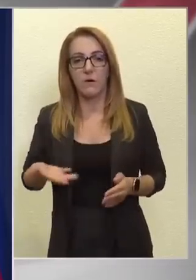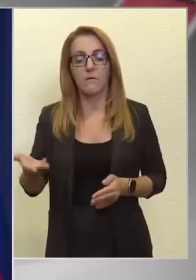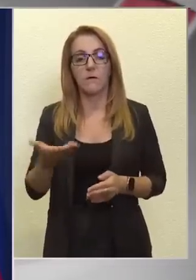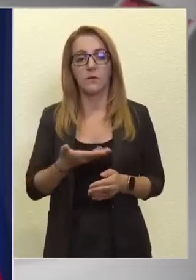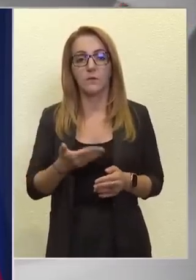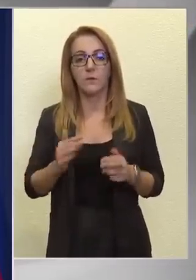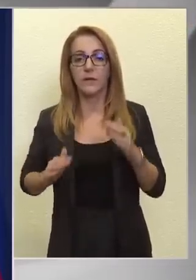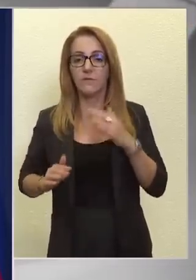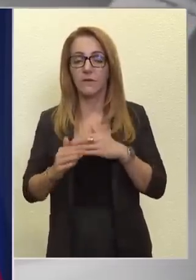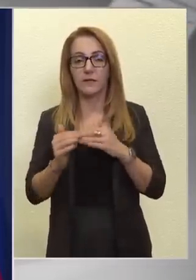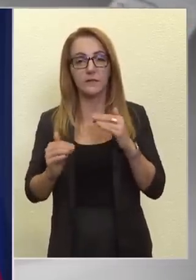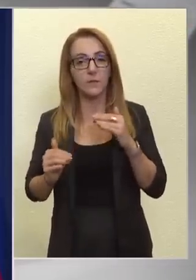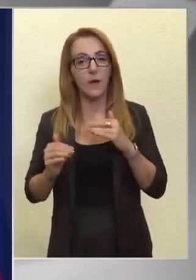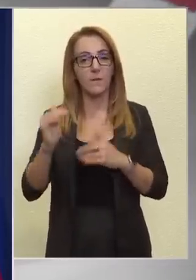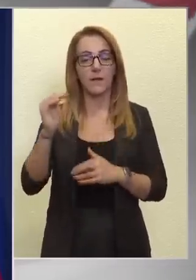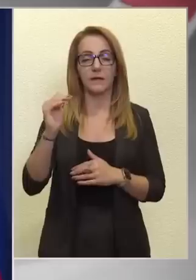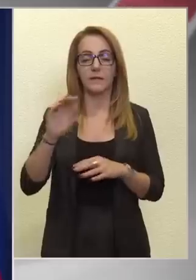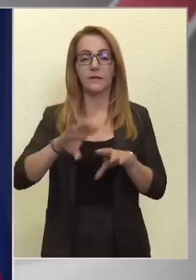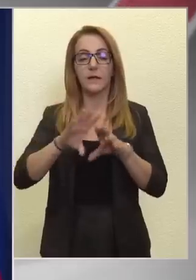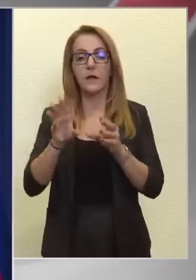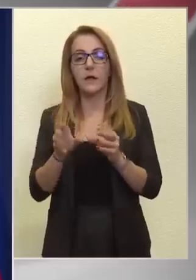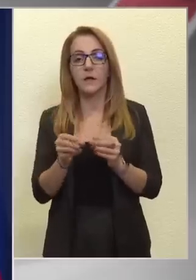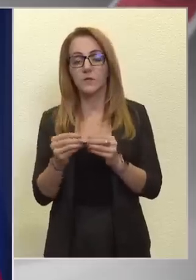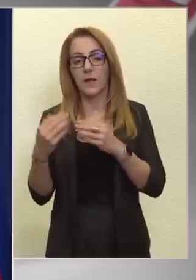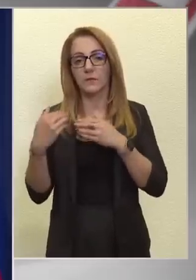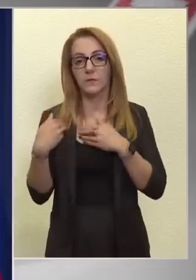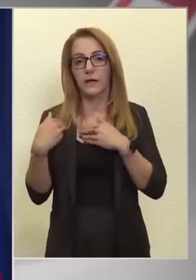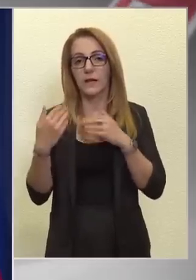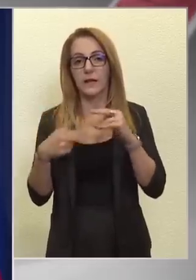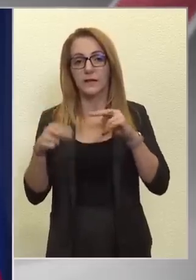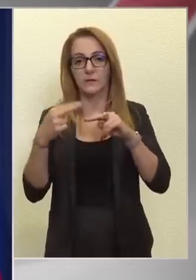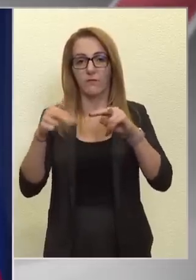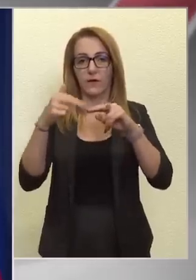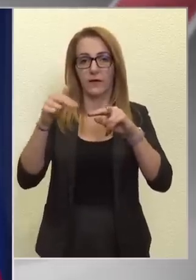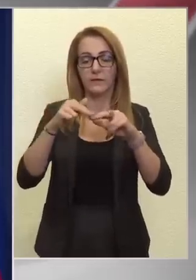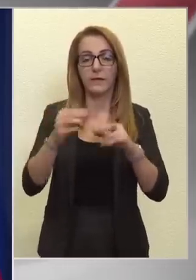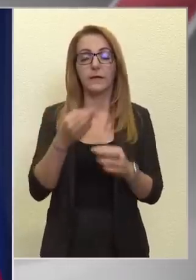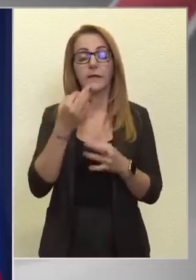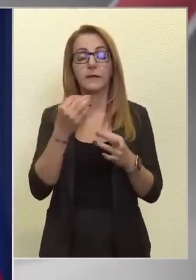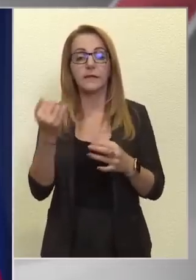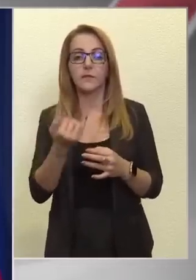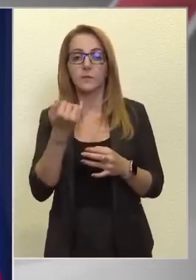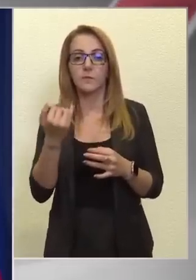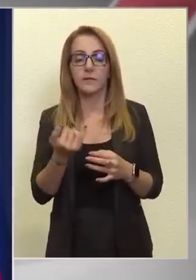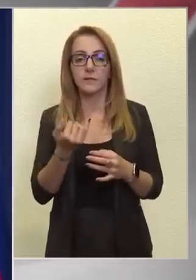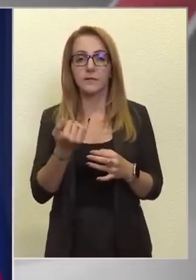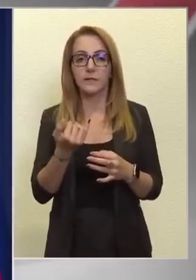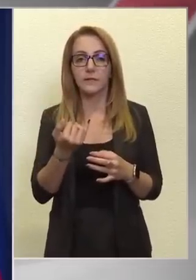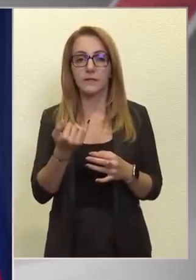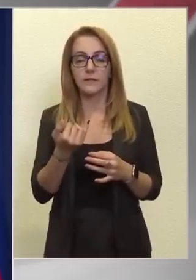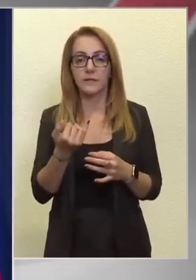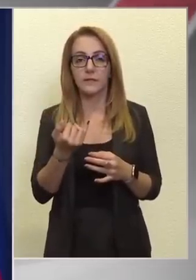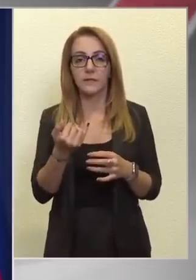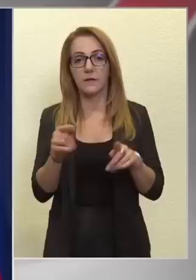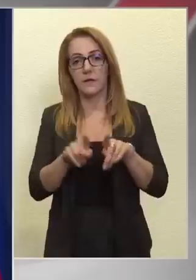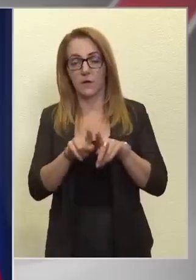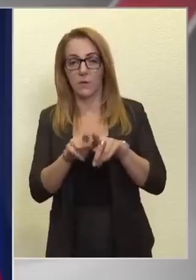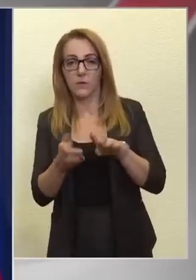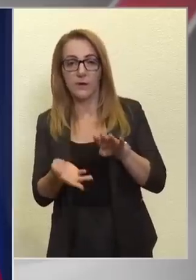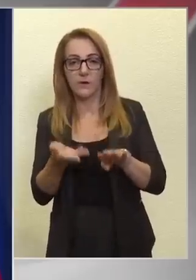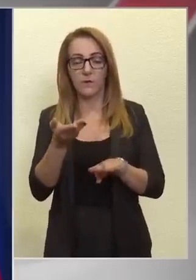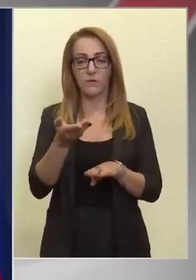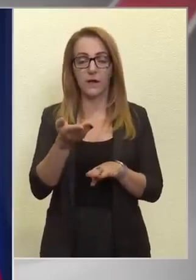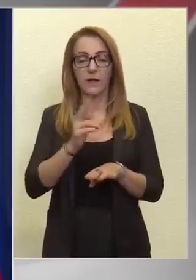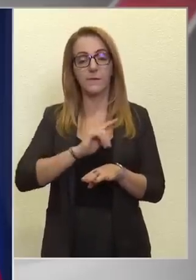infláció emelkedik, a családoknak a terhei növekednek. A kérdés mindig akkor, ilyenkor úgy merül föl,